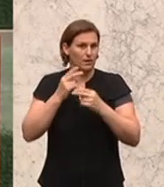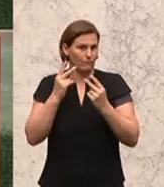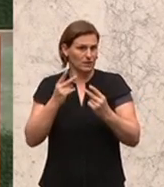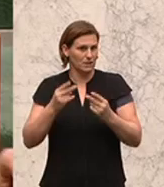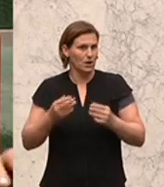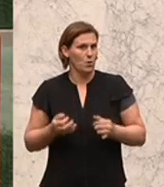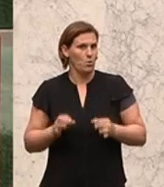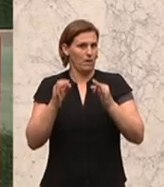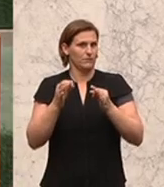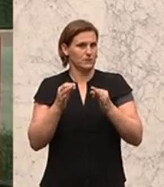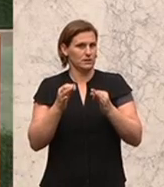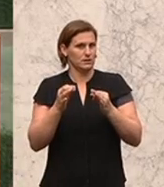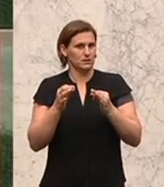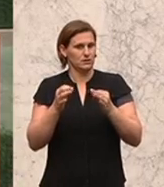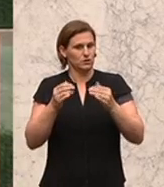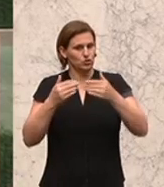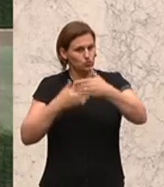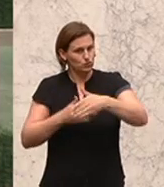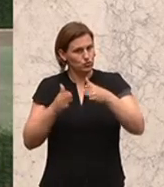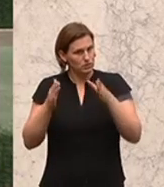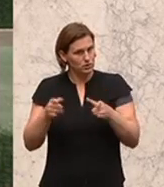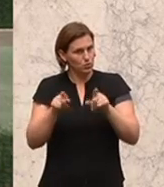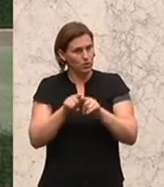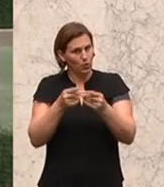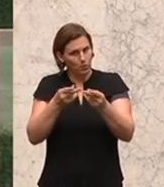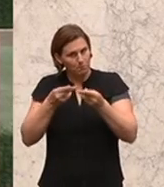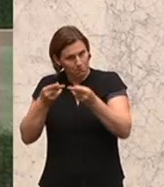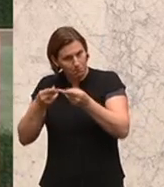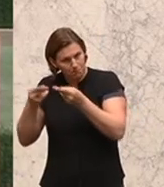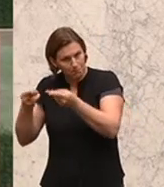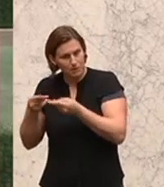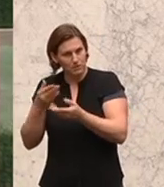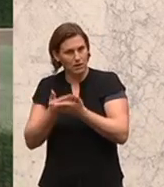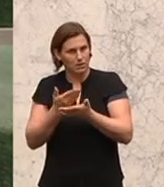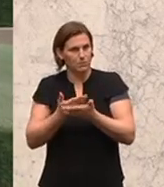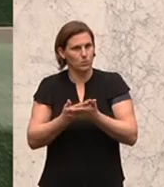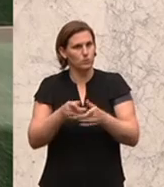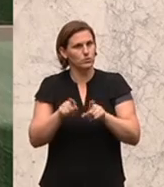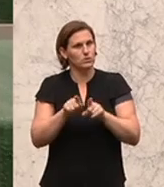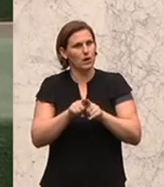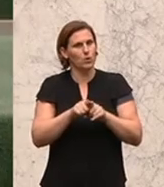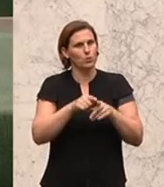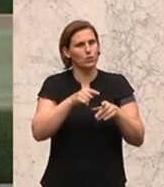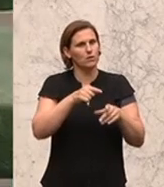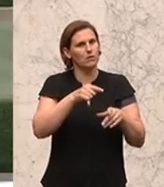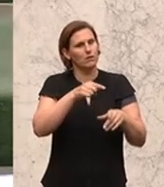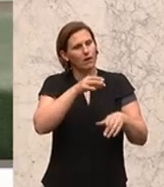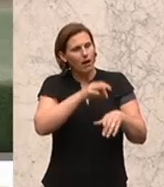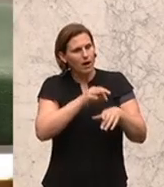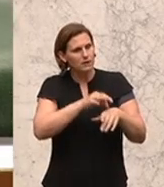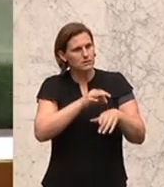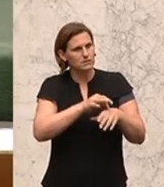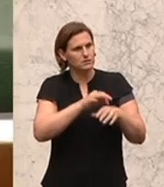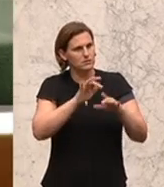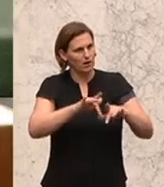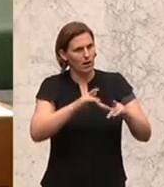Stationen und Betten zu haben und außerdem auch noch den niedergelassenen Bereich auszubauen.